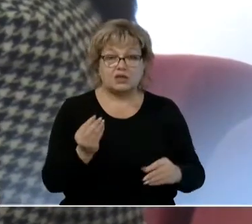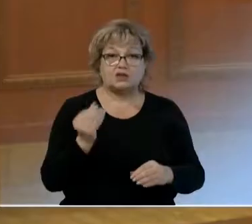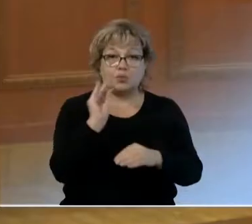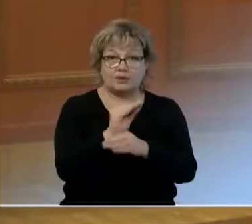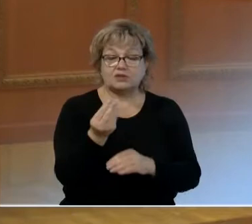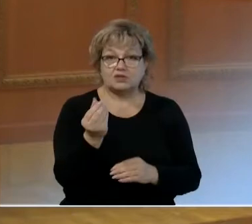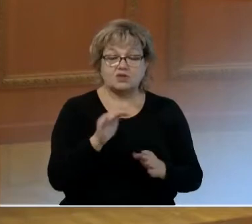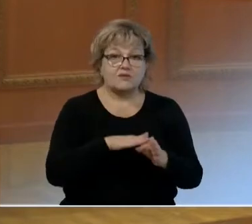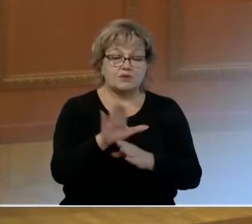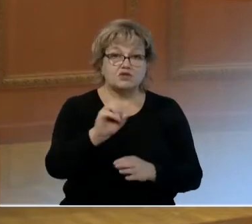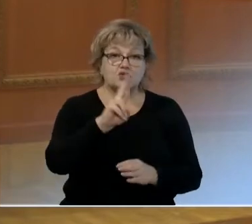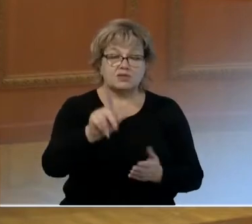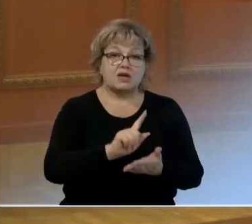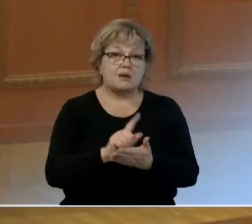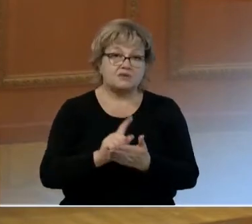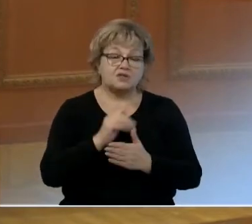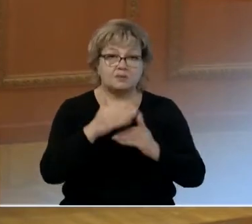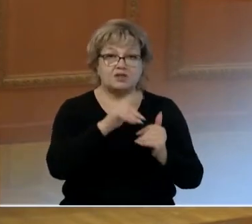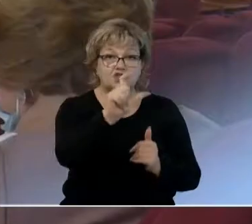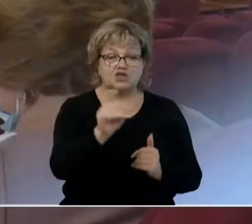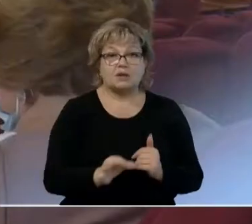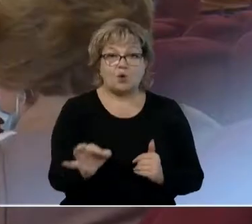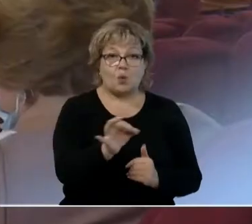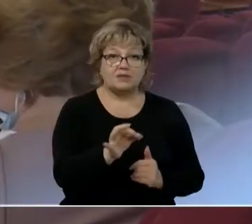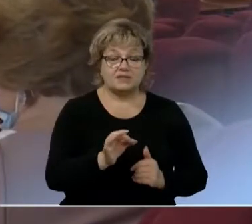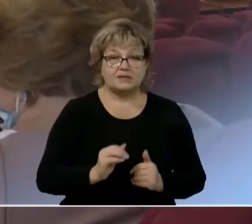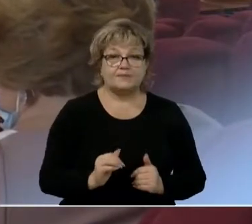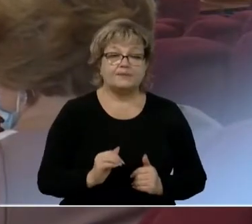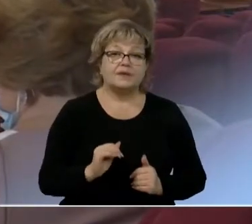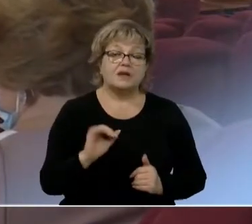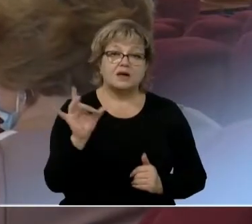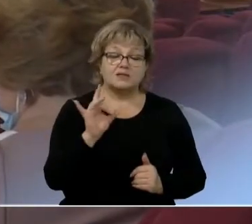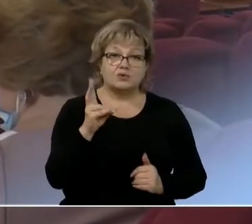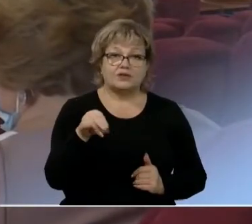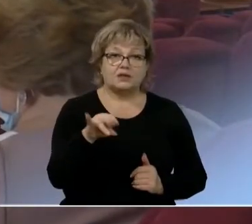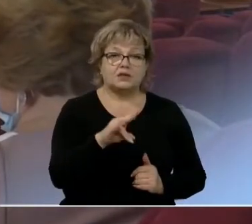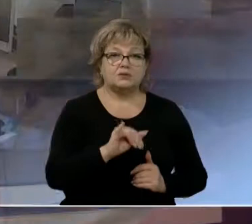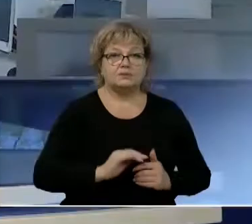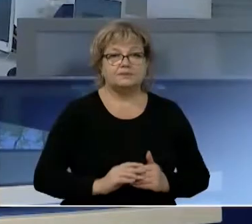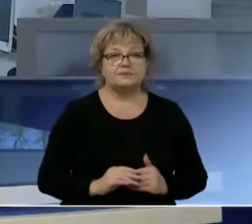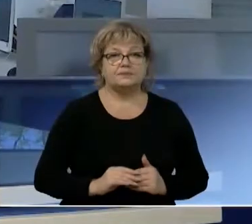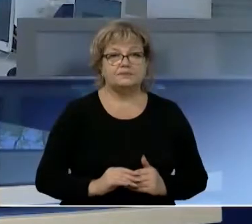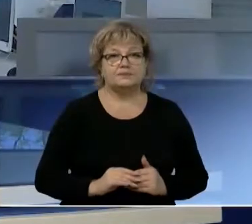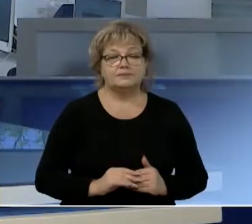на выполнение социальных обязательств перед жителями области. Анна Туполева, Андрей Токарев, Ростов-на-Дону.